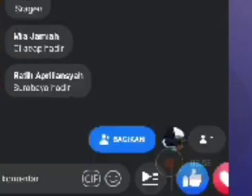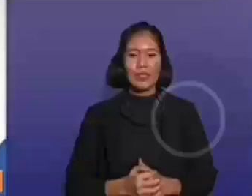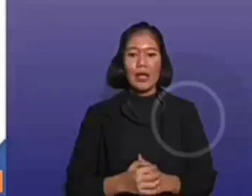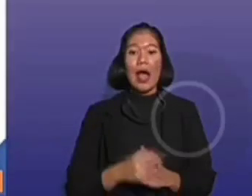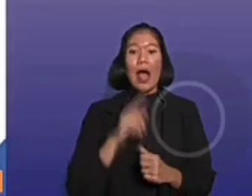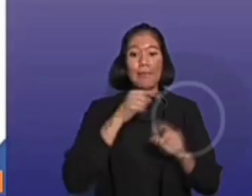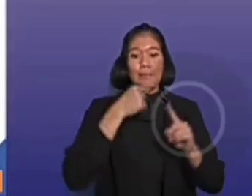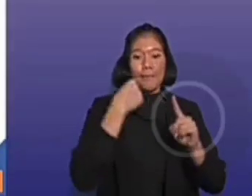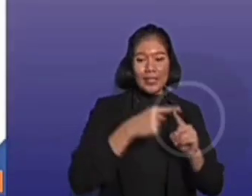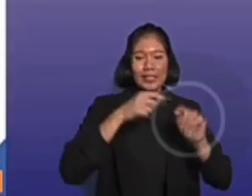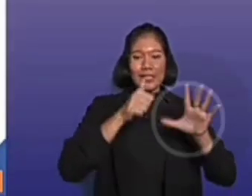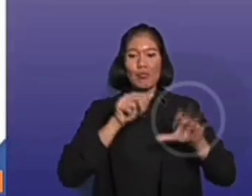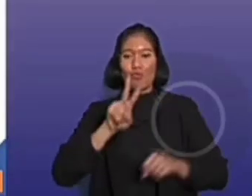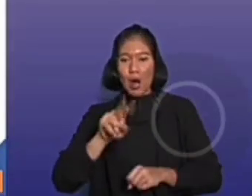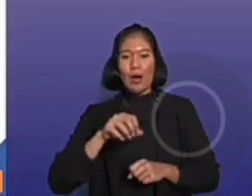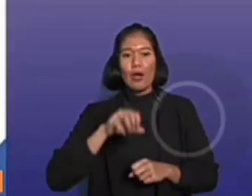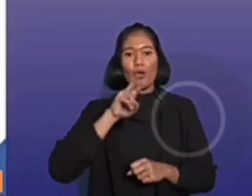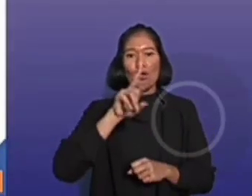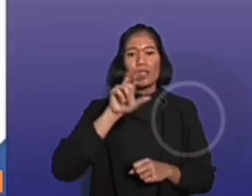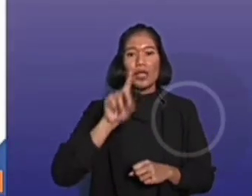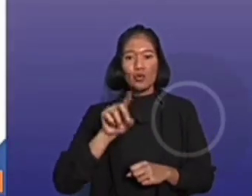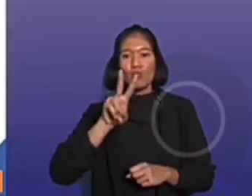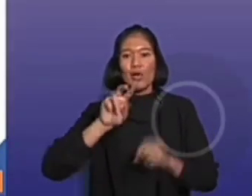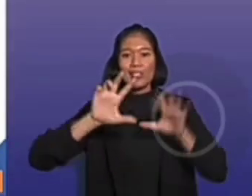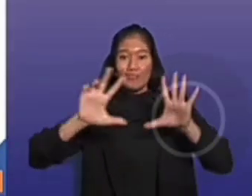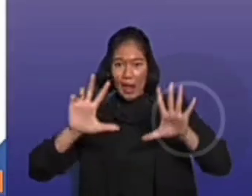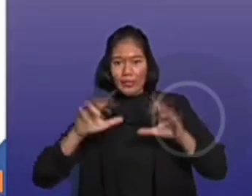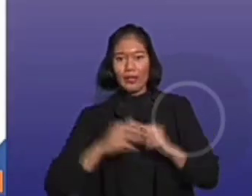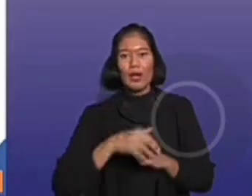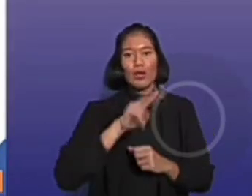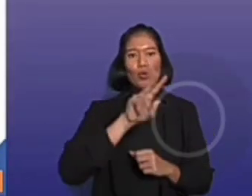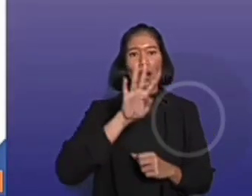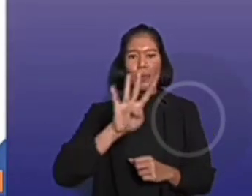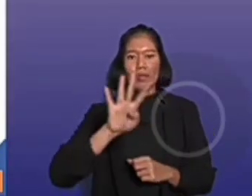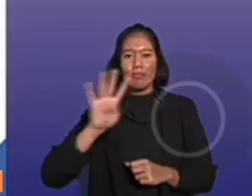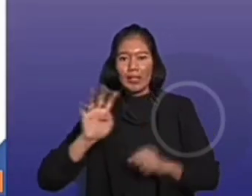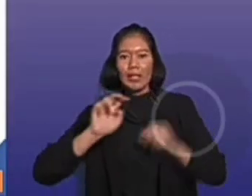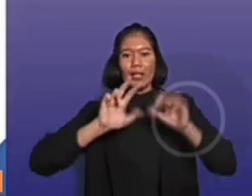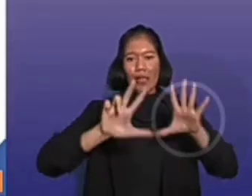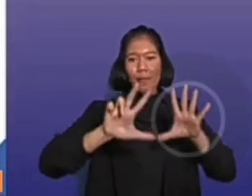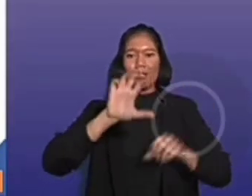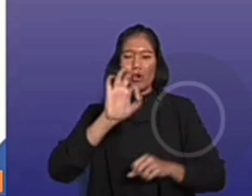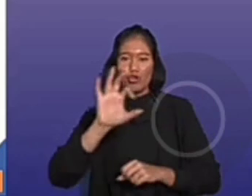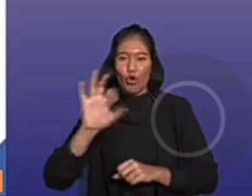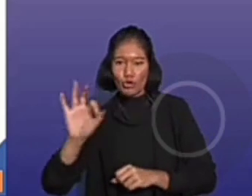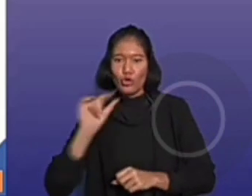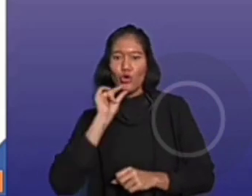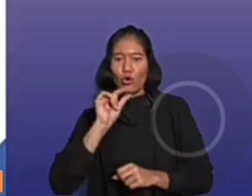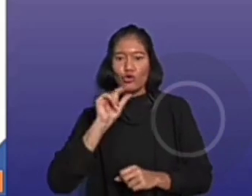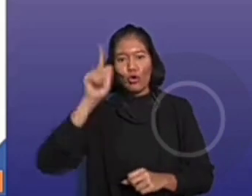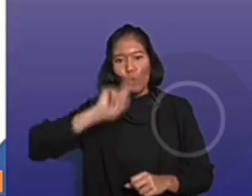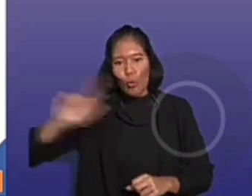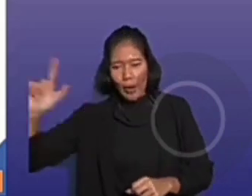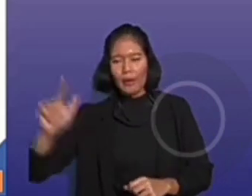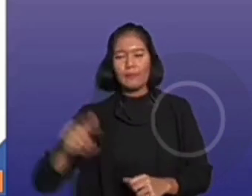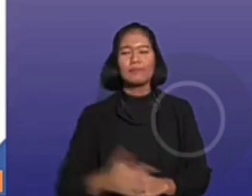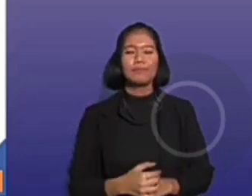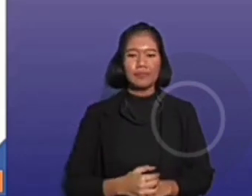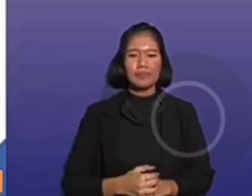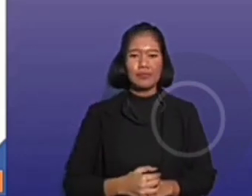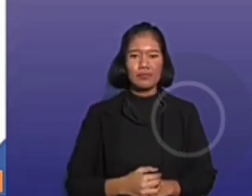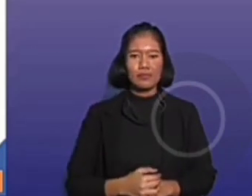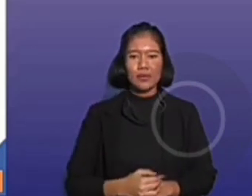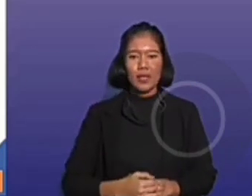622129244800 untuk luar negeri. Dengan